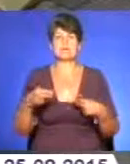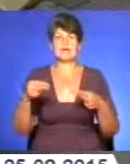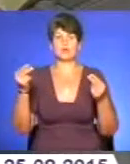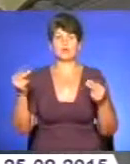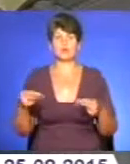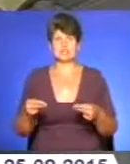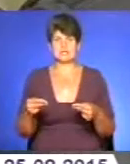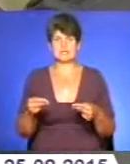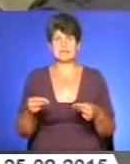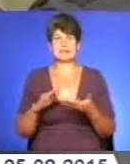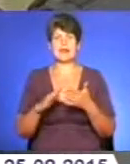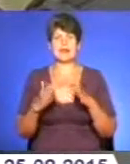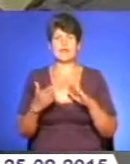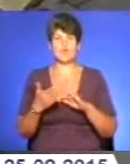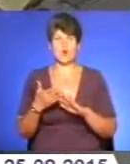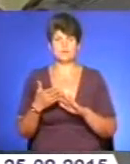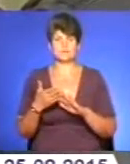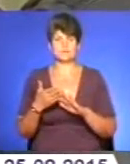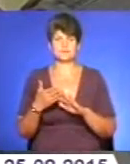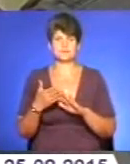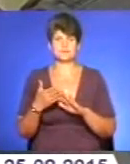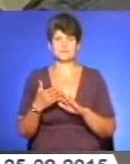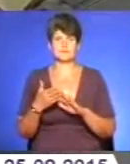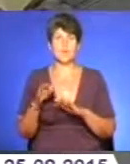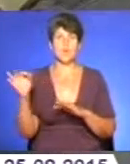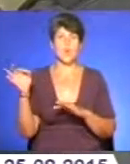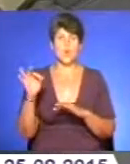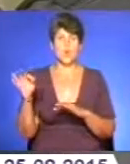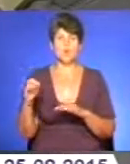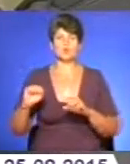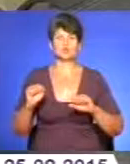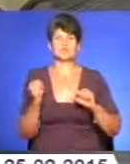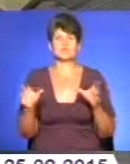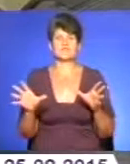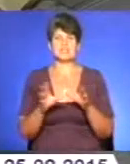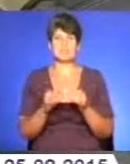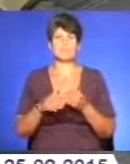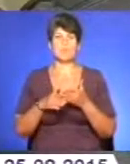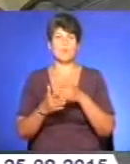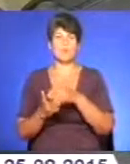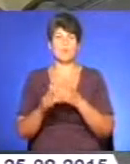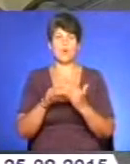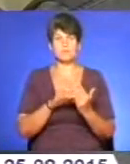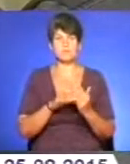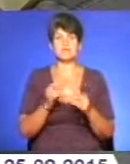договір о дружбі і взаємопомічні між